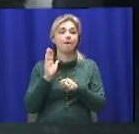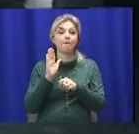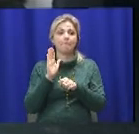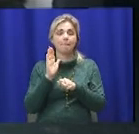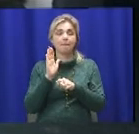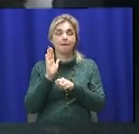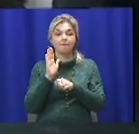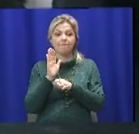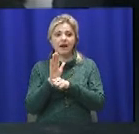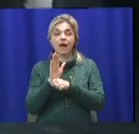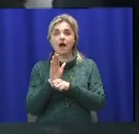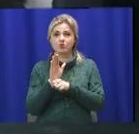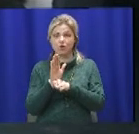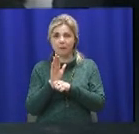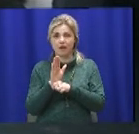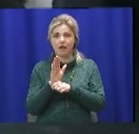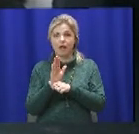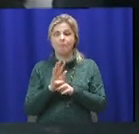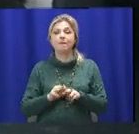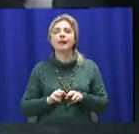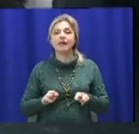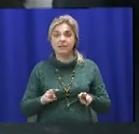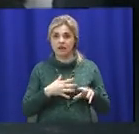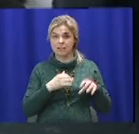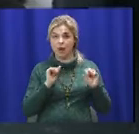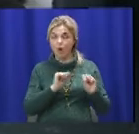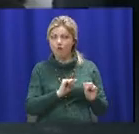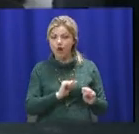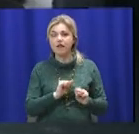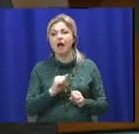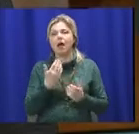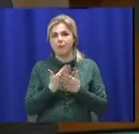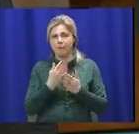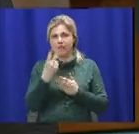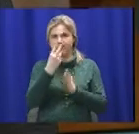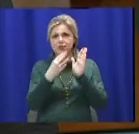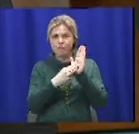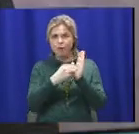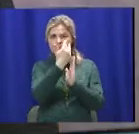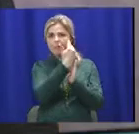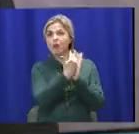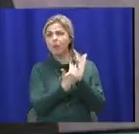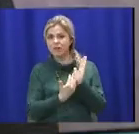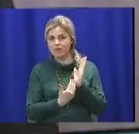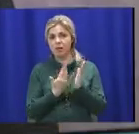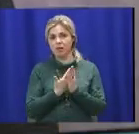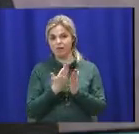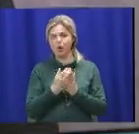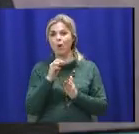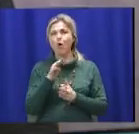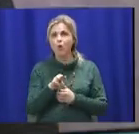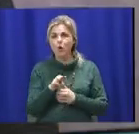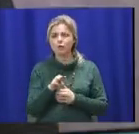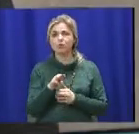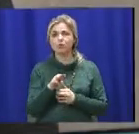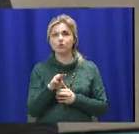наименувань, якщо я не помиляюся, щаскильки, що там має бути? основні наименування я, в принципі, можу озвучити. Це отоскоп,